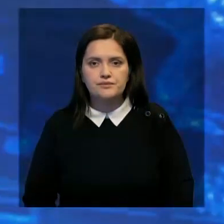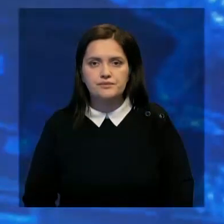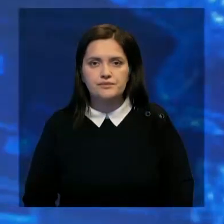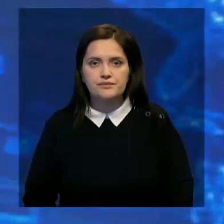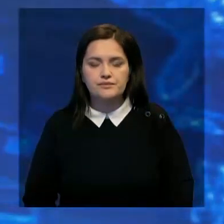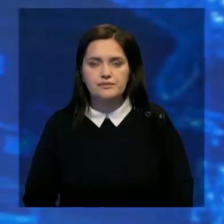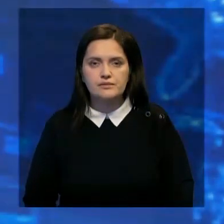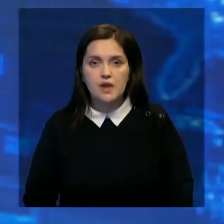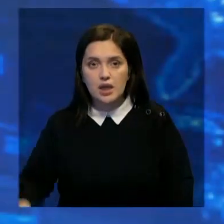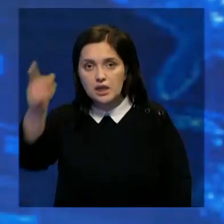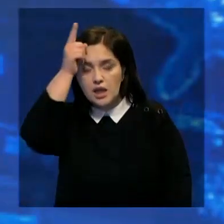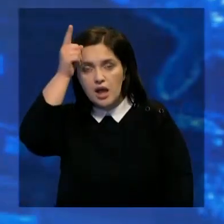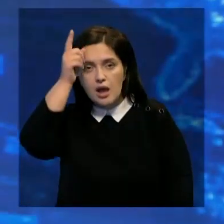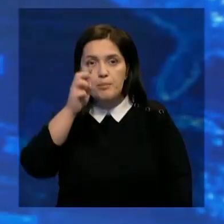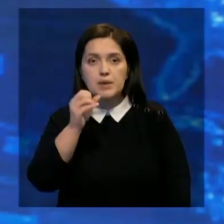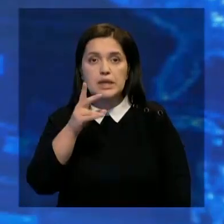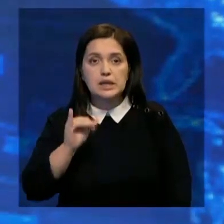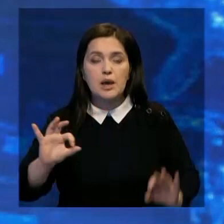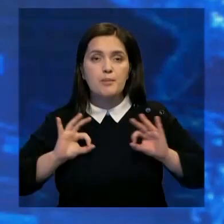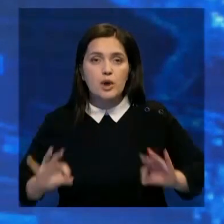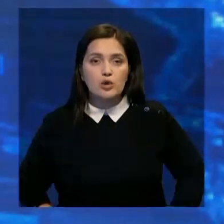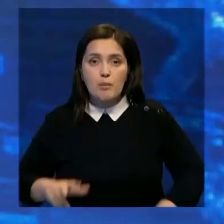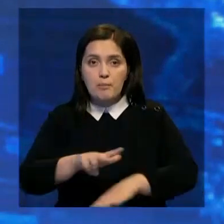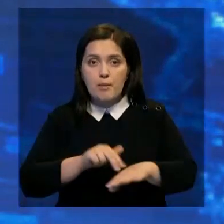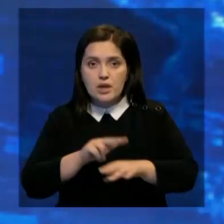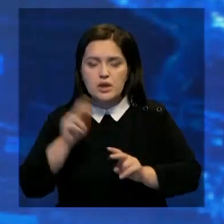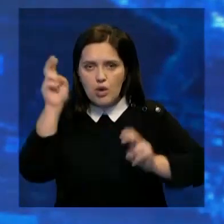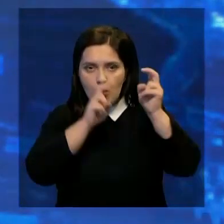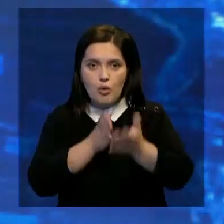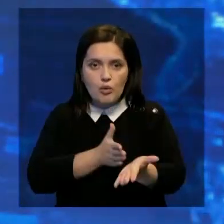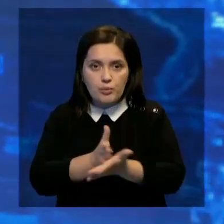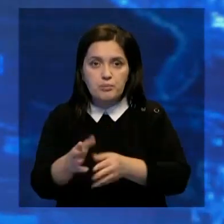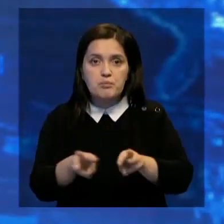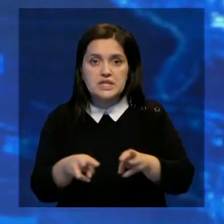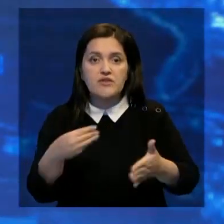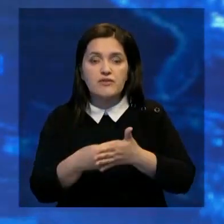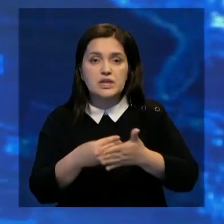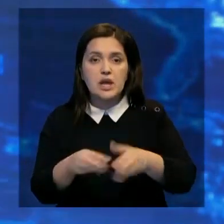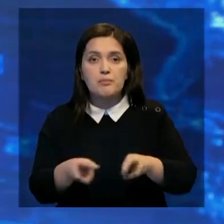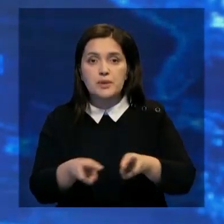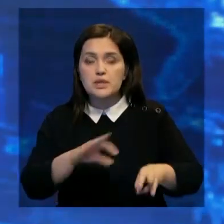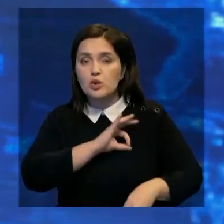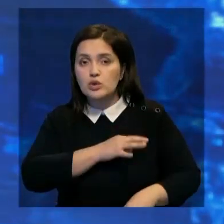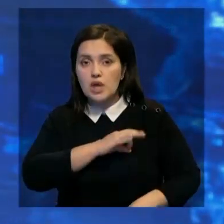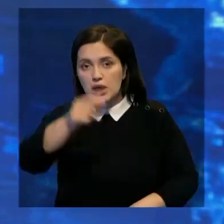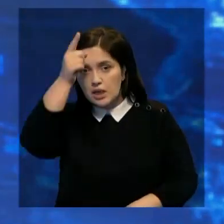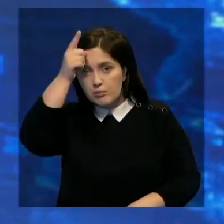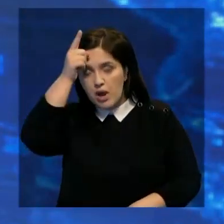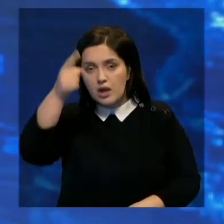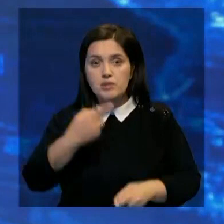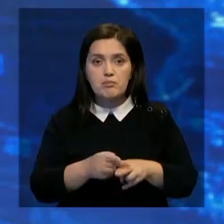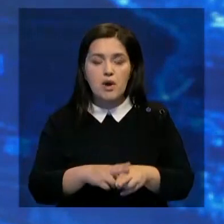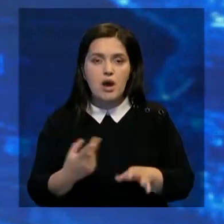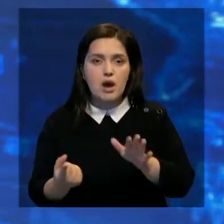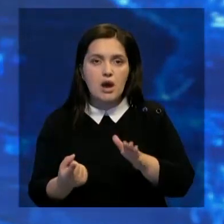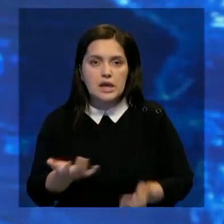А в Берлине сотрудники прокуратуры и полиции провели обыски в зданиях Министерства финансов и Министерства юстиции Германии. В